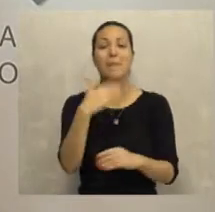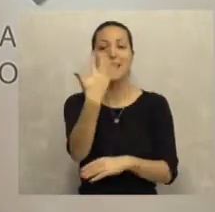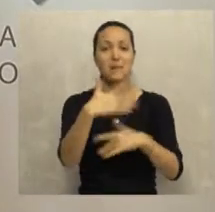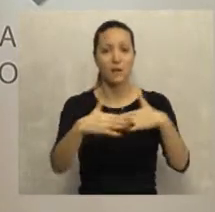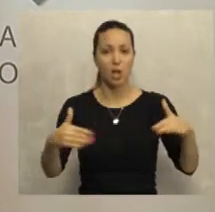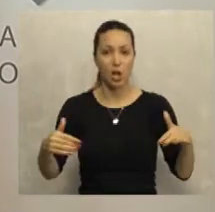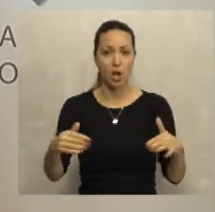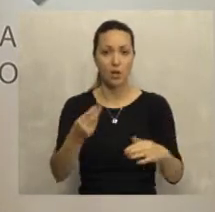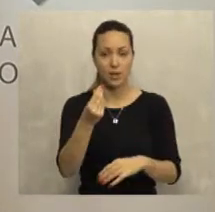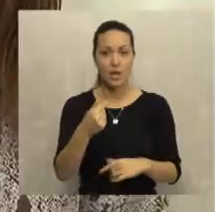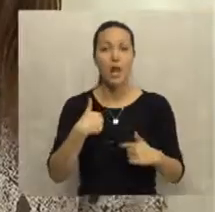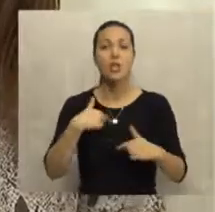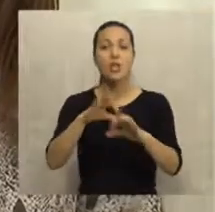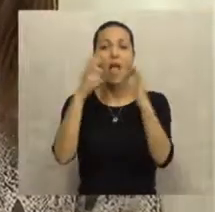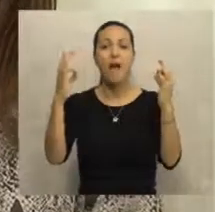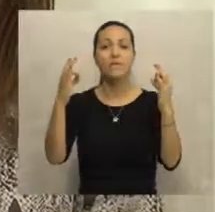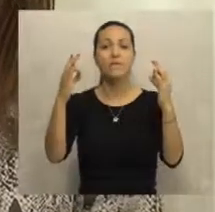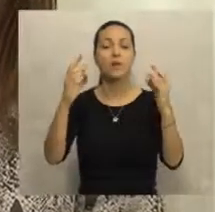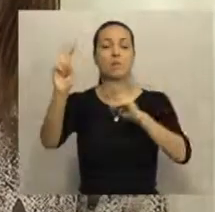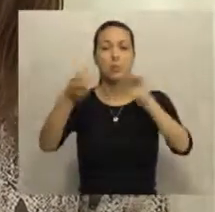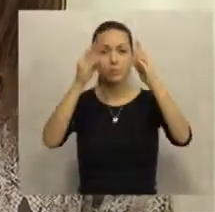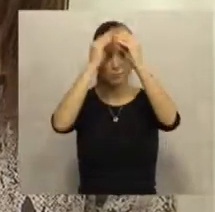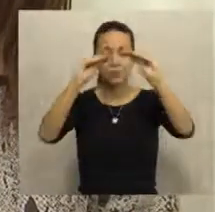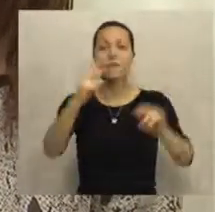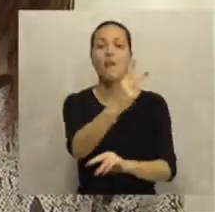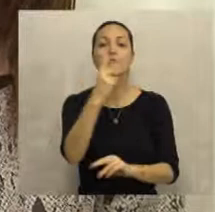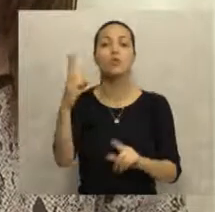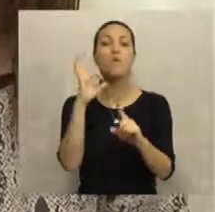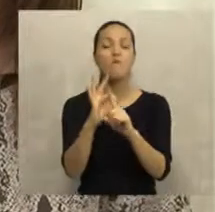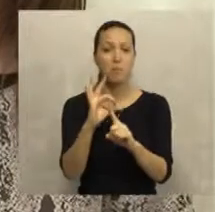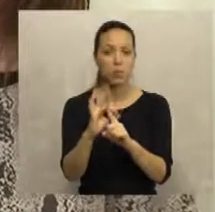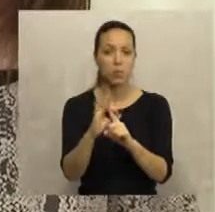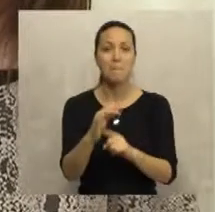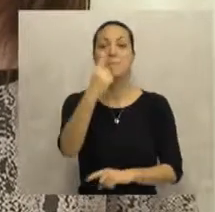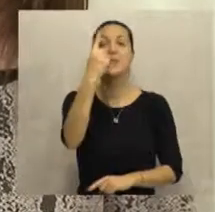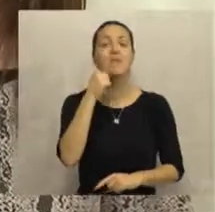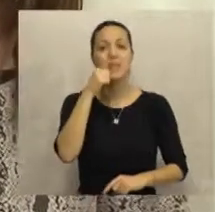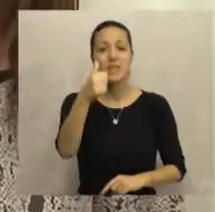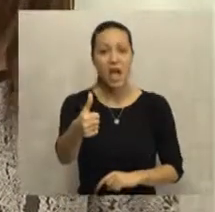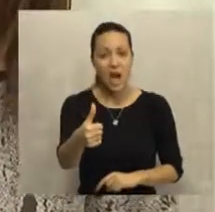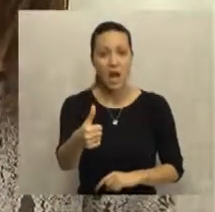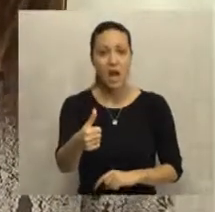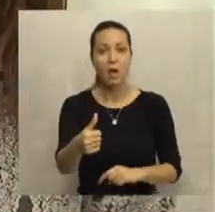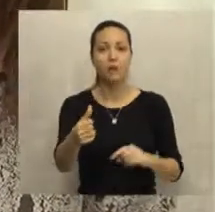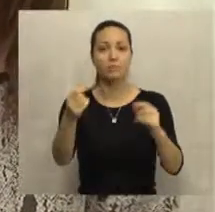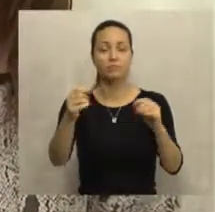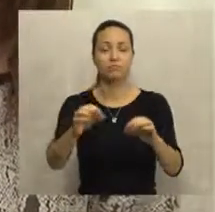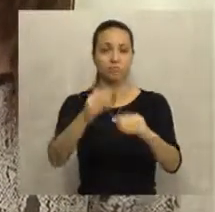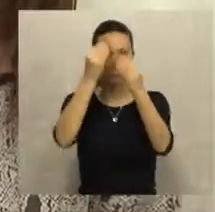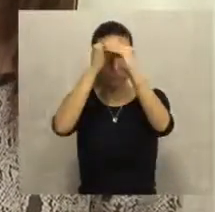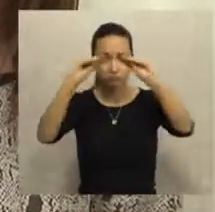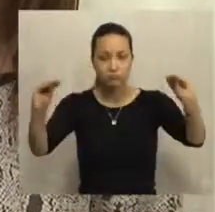50 miliona dinara. Naši javni pozivi su objavljeni 22. februara. Prvi dan po